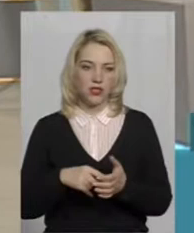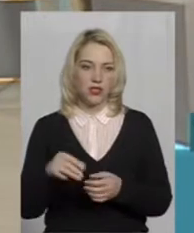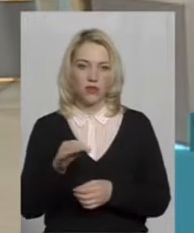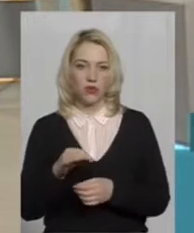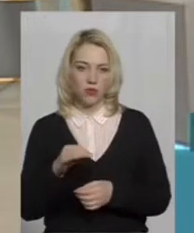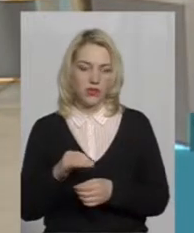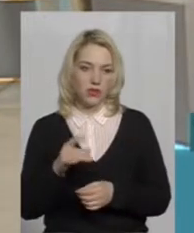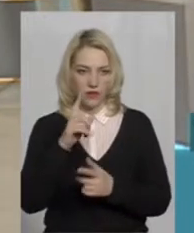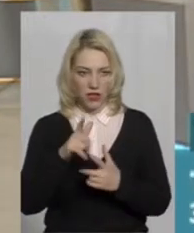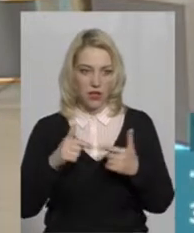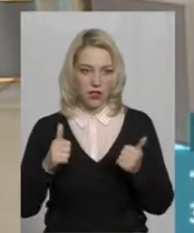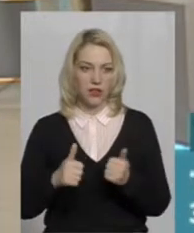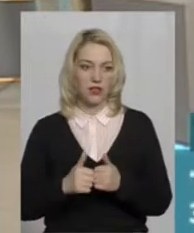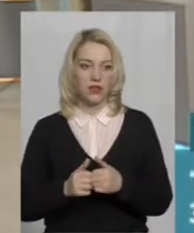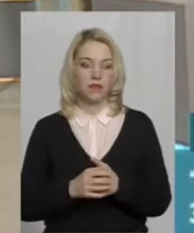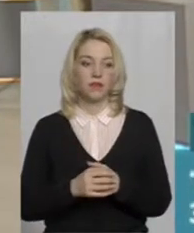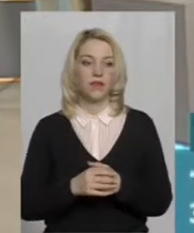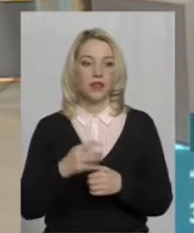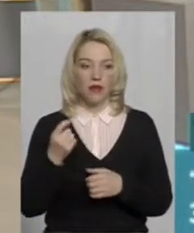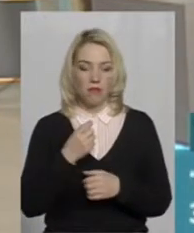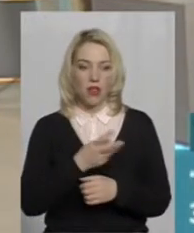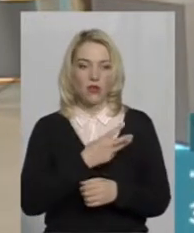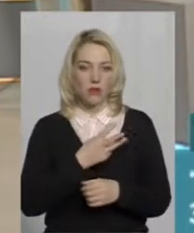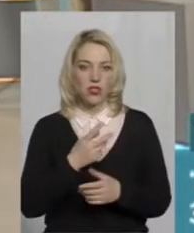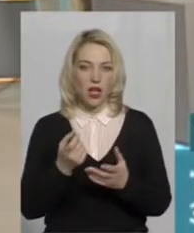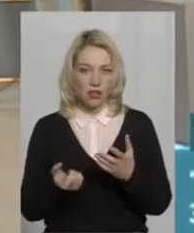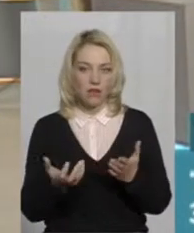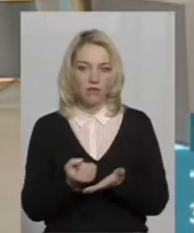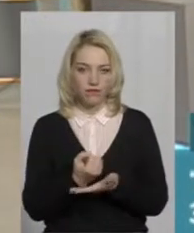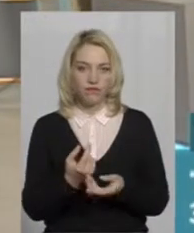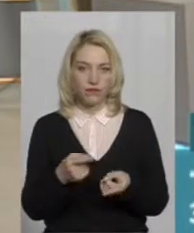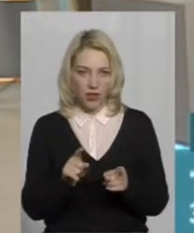області, в країні. Малувато бажання виходить, так? Ну,